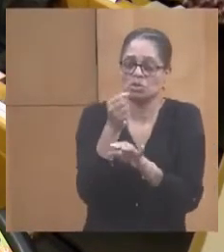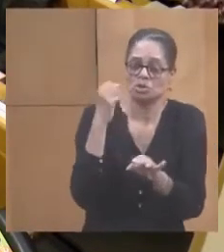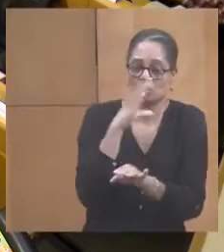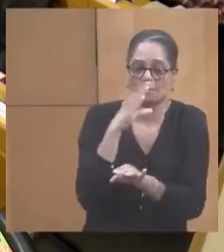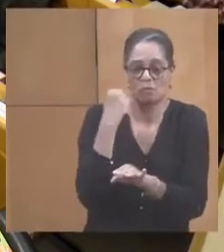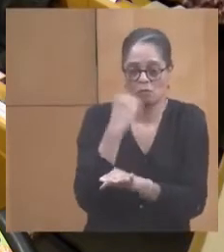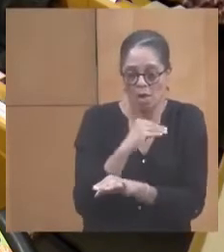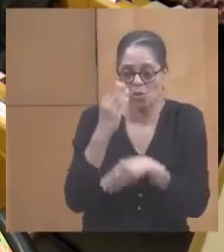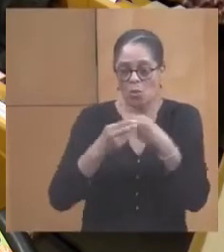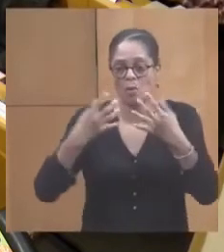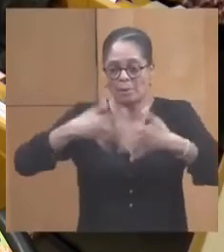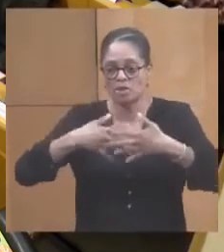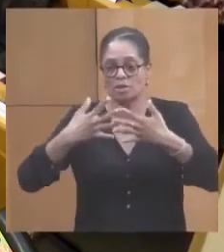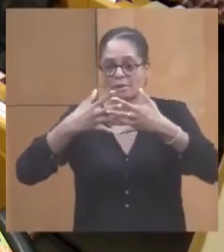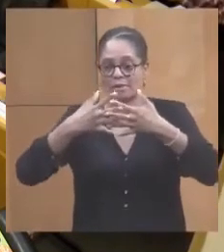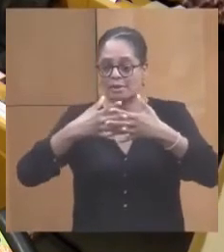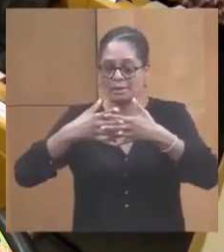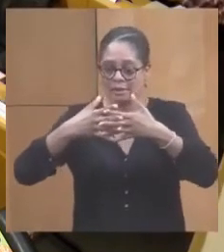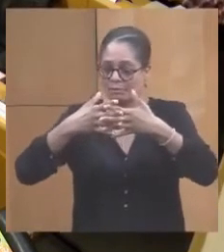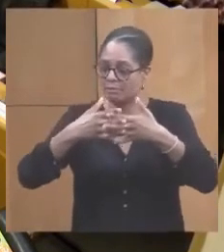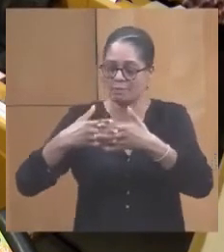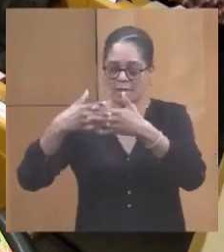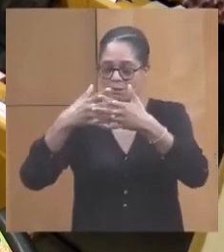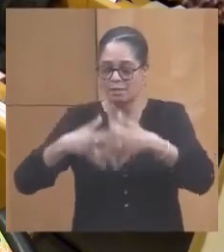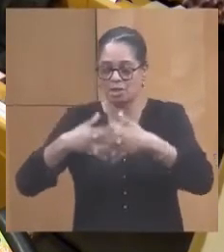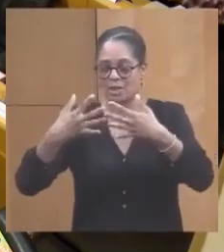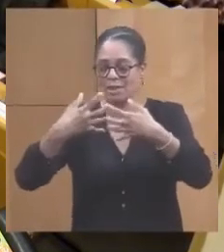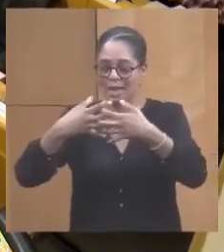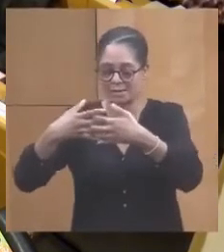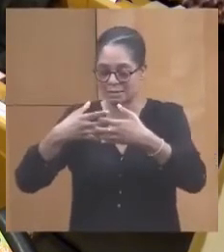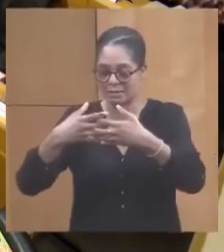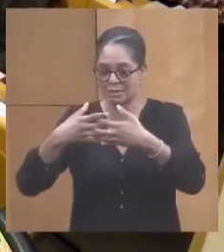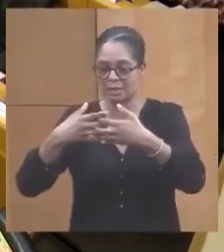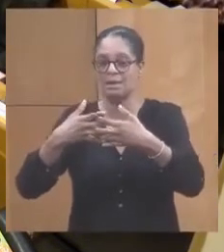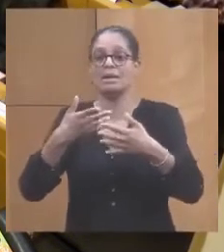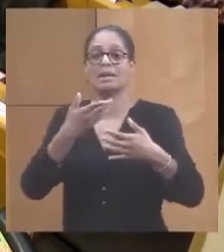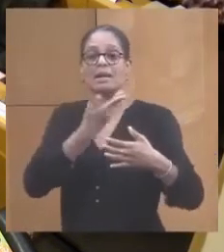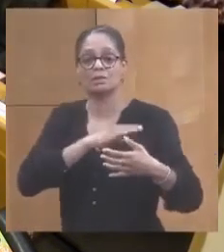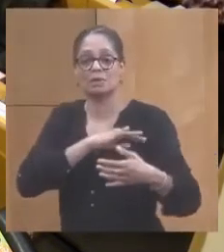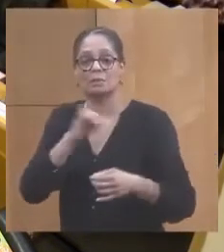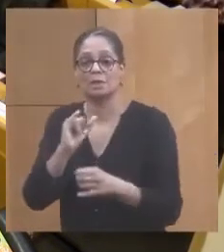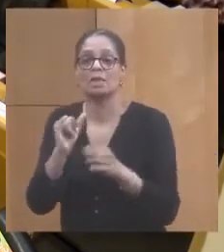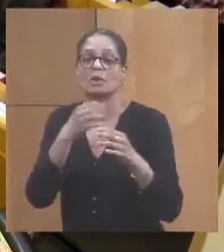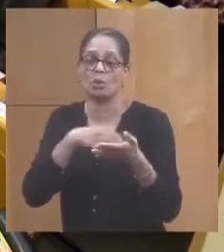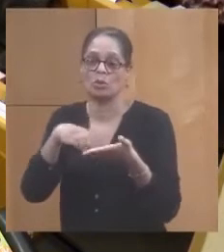apportements lourds restent à la charge des communes. Donc, si j bien compris, les communes ont à la charge